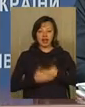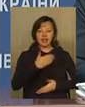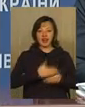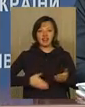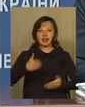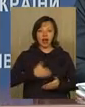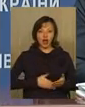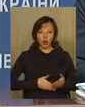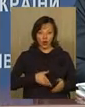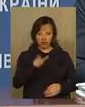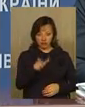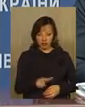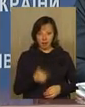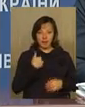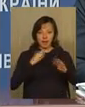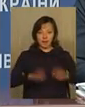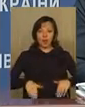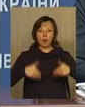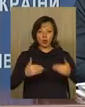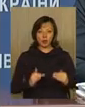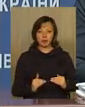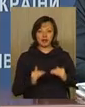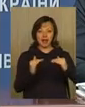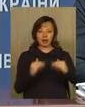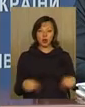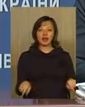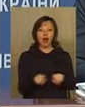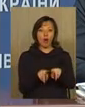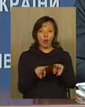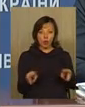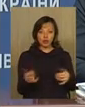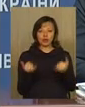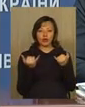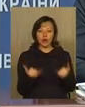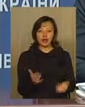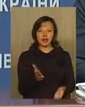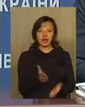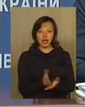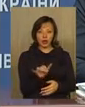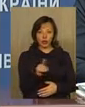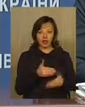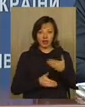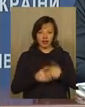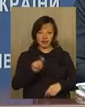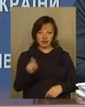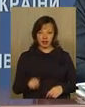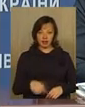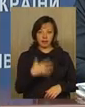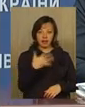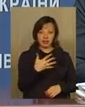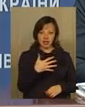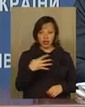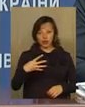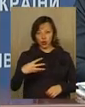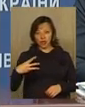-ліквідаторів. Ми пропонуємо підняти цей рівень до такого ж, який сьогодні є у інвалідів війни 50,